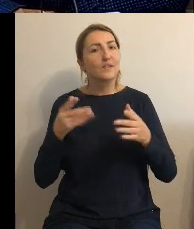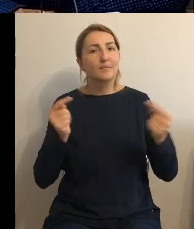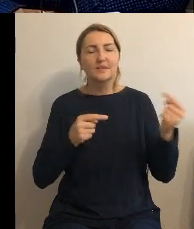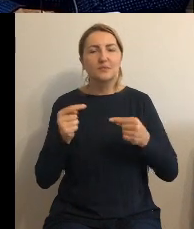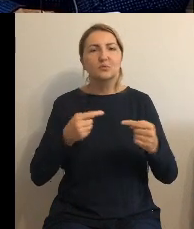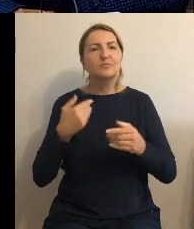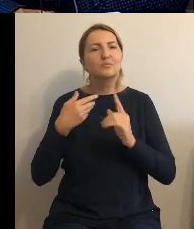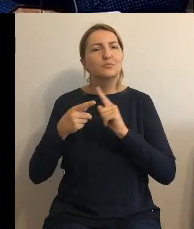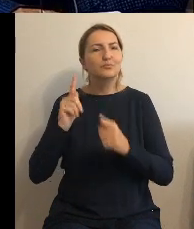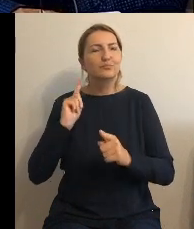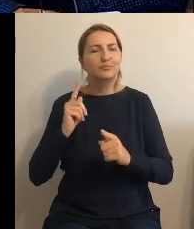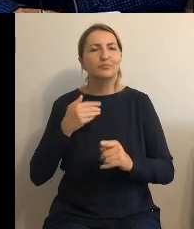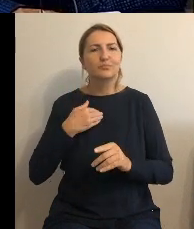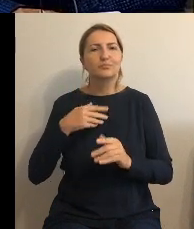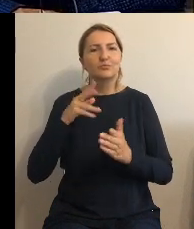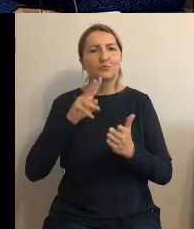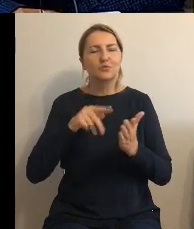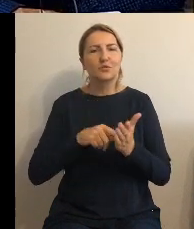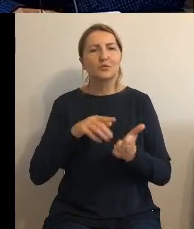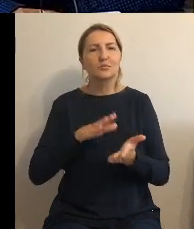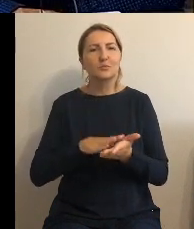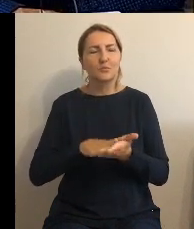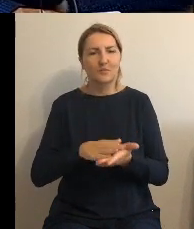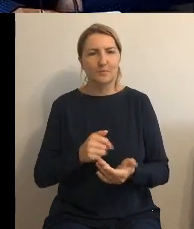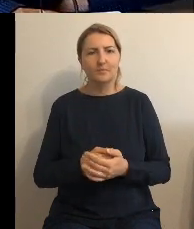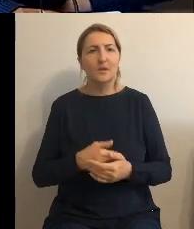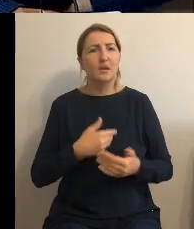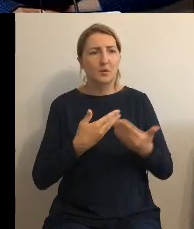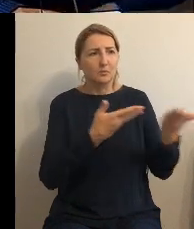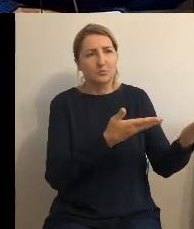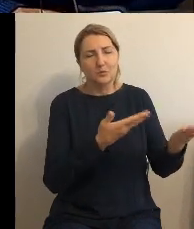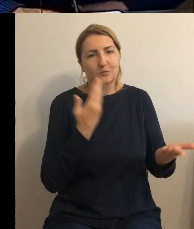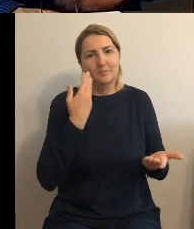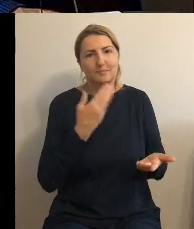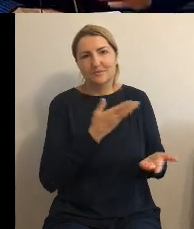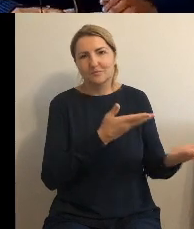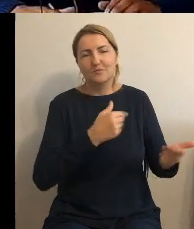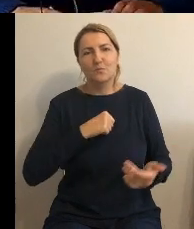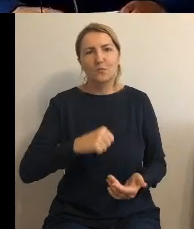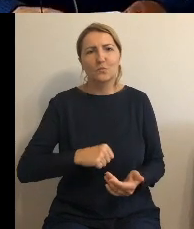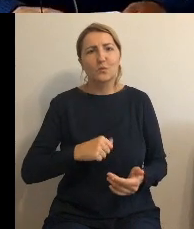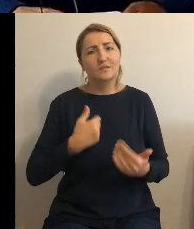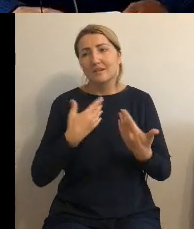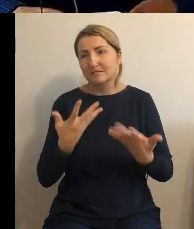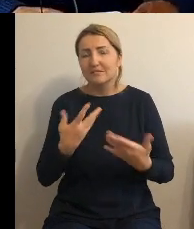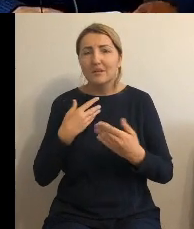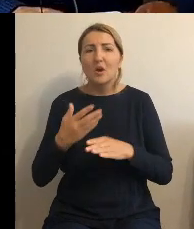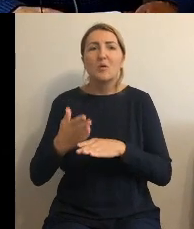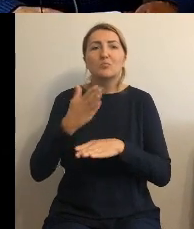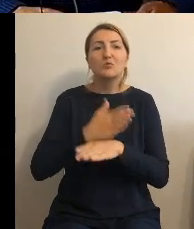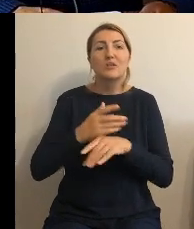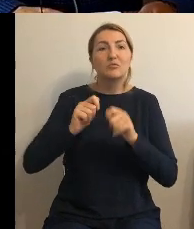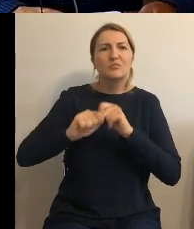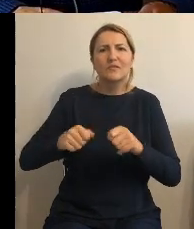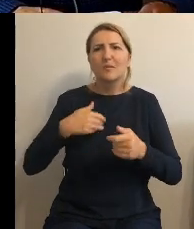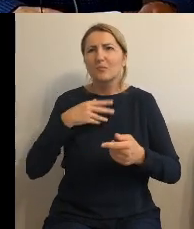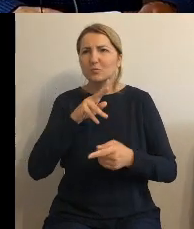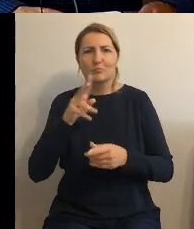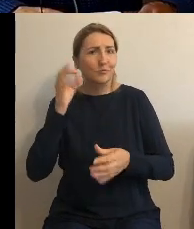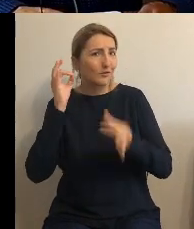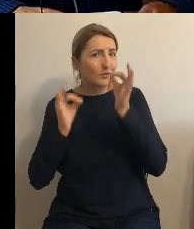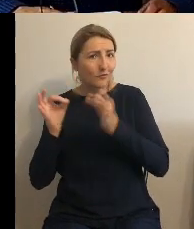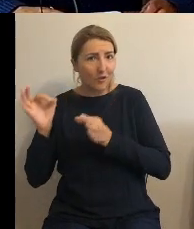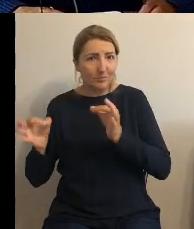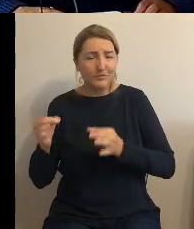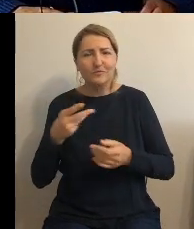chciałby z Państwa chciałby zabrać głos bardzo proszę panie wójcie jeżeli mógłbym bo przed przerwą pojawiły się wątpliwości to i żeby i